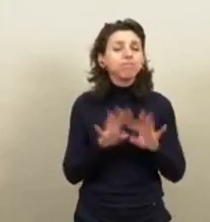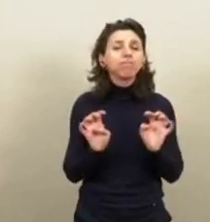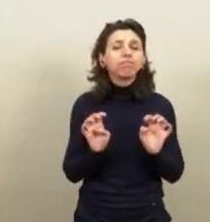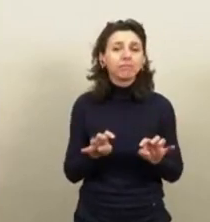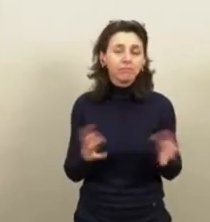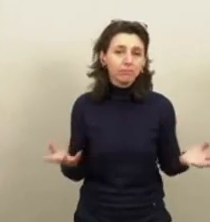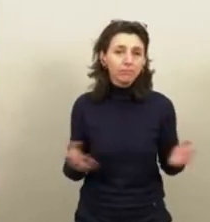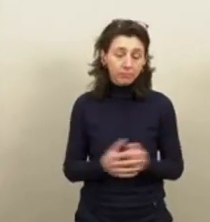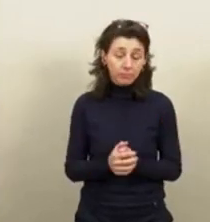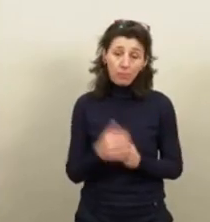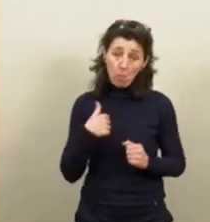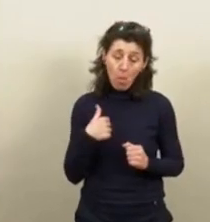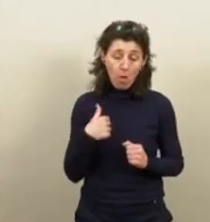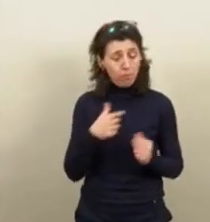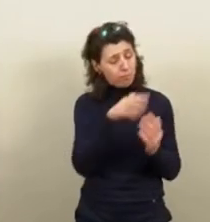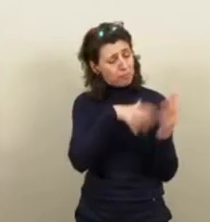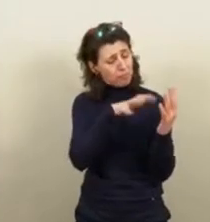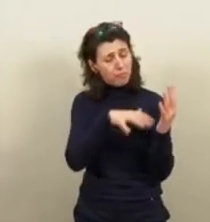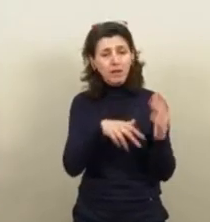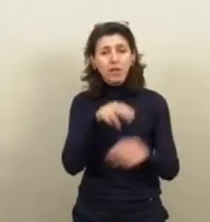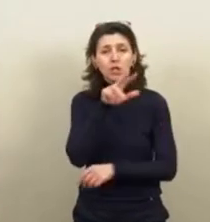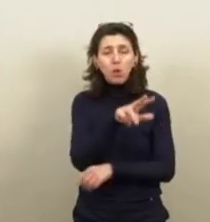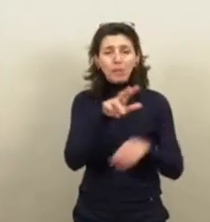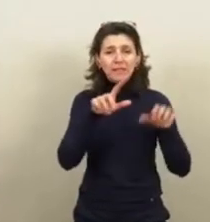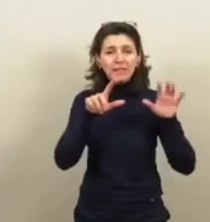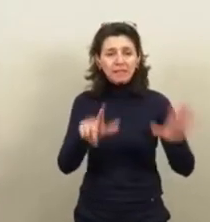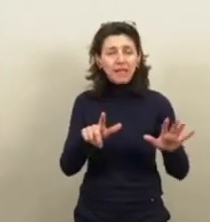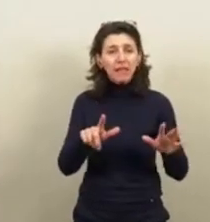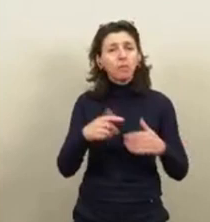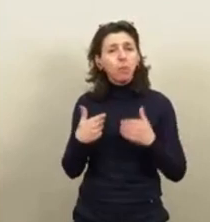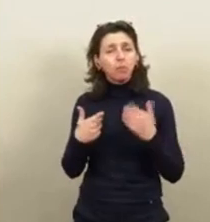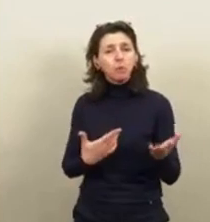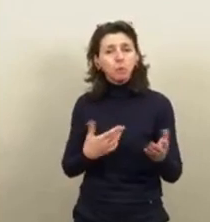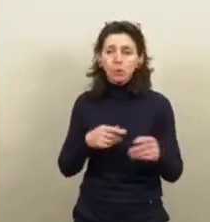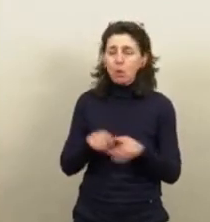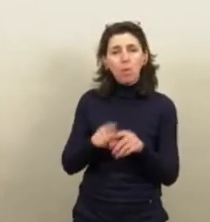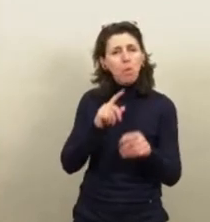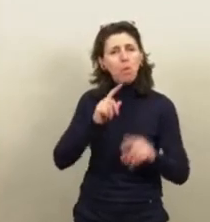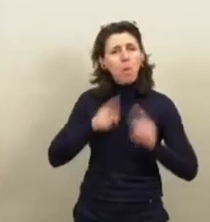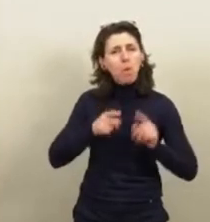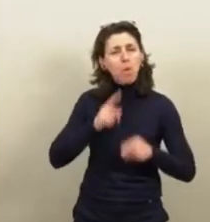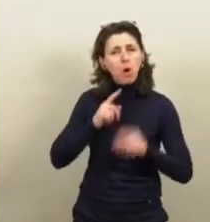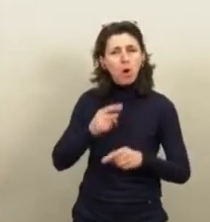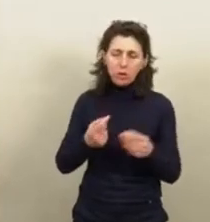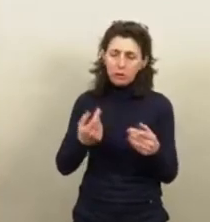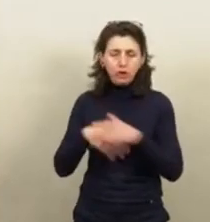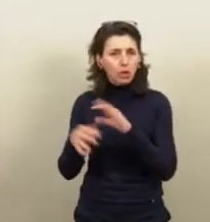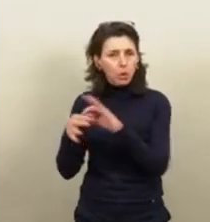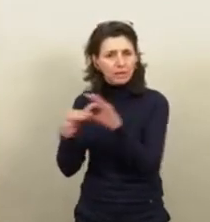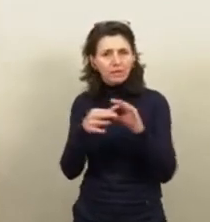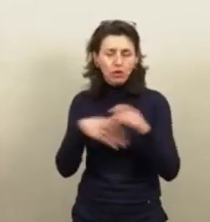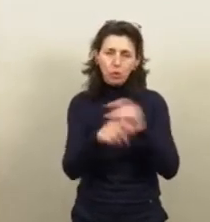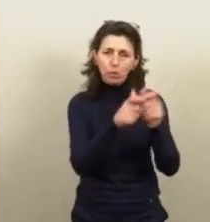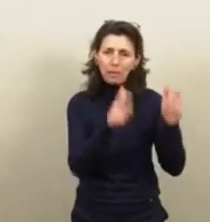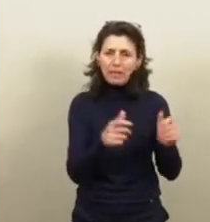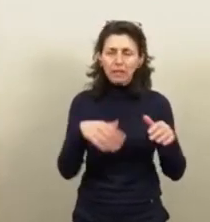dénombré 37 propositions d'obligations nouvelles créées pour des collectivités, pour les particuliers, pour les entreprises, pour les élus,